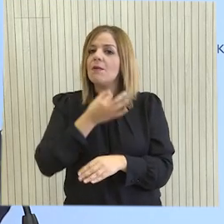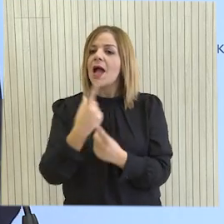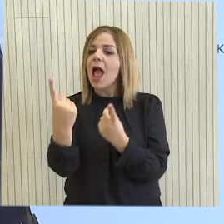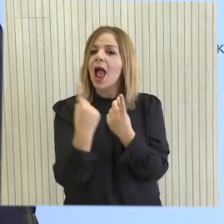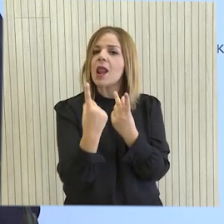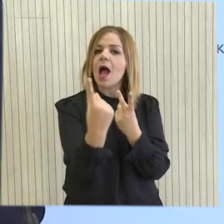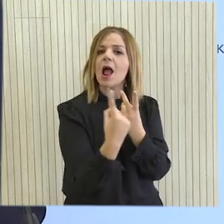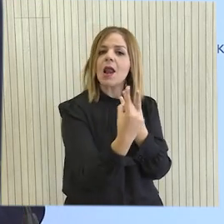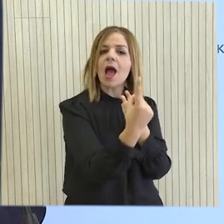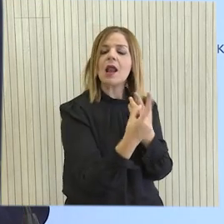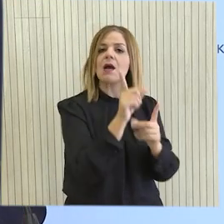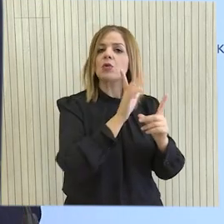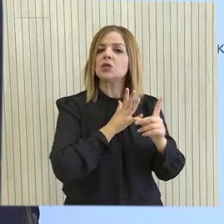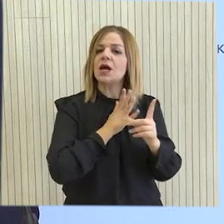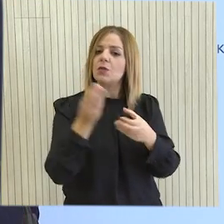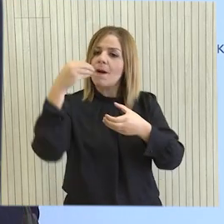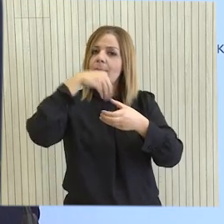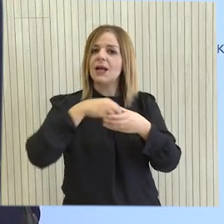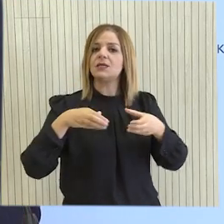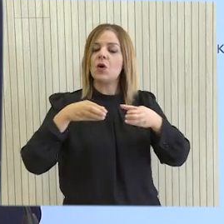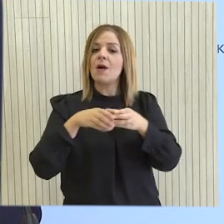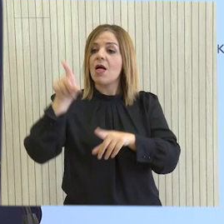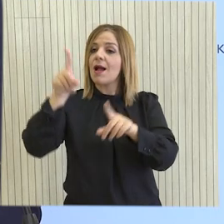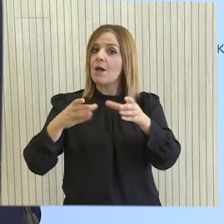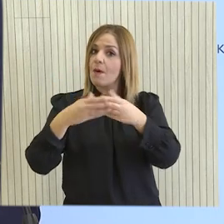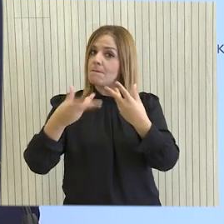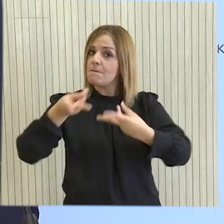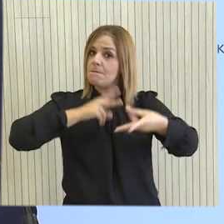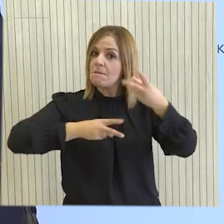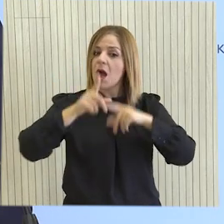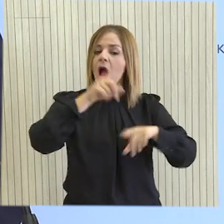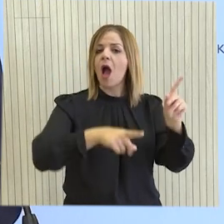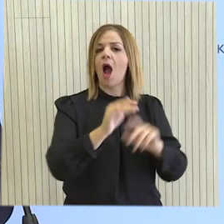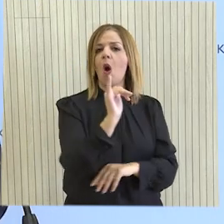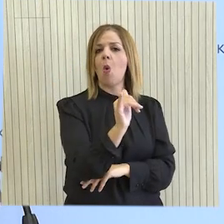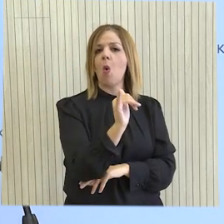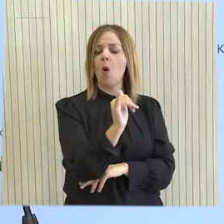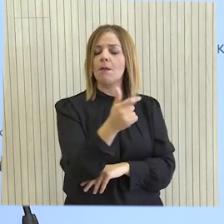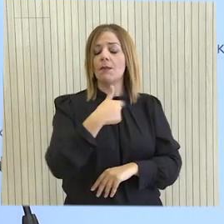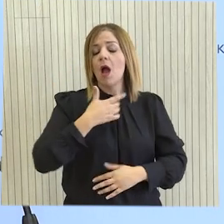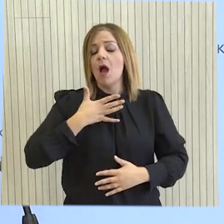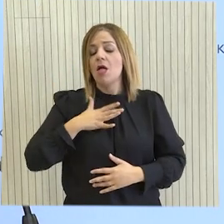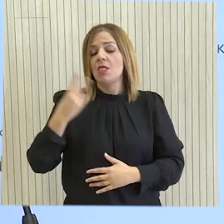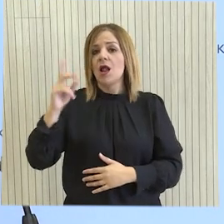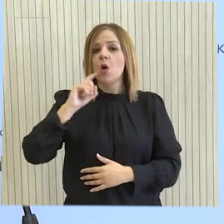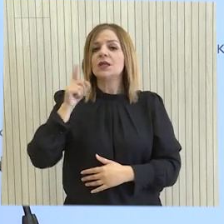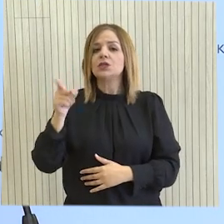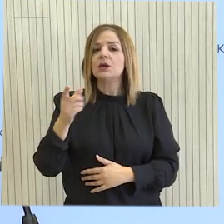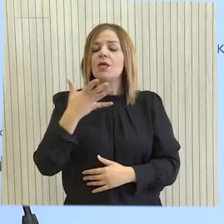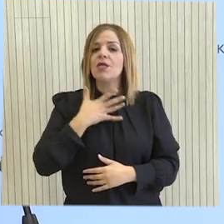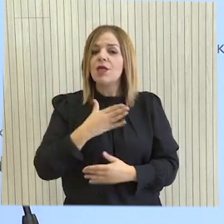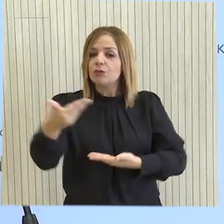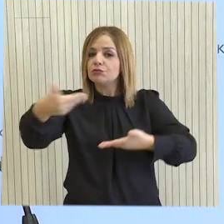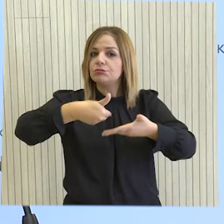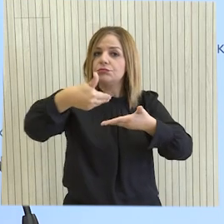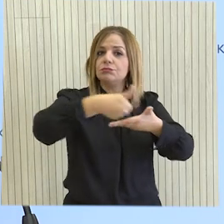εισηγηθούν ονόματα. Ορισμένες πολιτικές δυνάμεις το έχουν απαντήσει. Ορισμένες όχι. Αυτό που θα επιδιώξει ο πρόεδρος της Δημοκρατίας είναι να λάβει